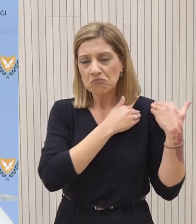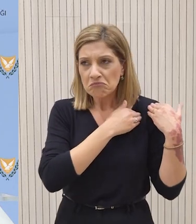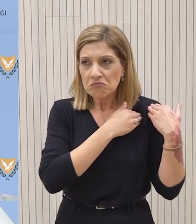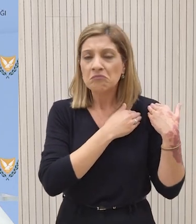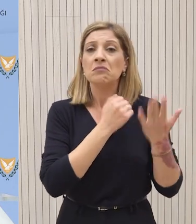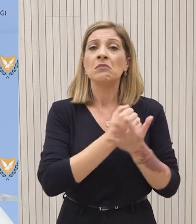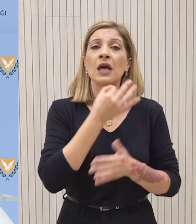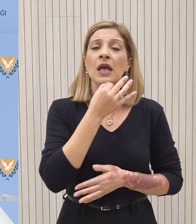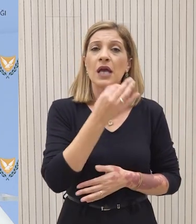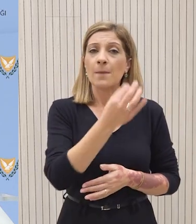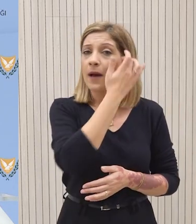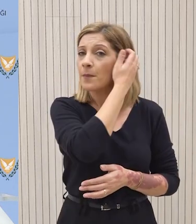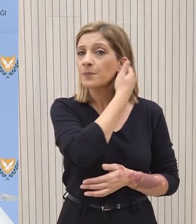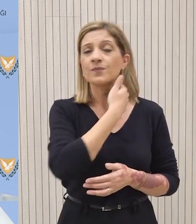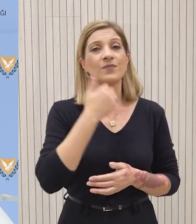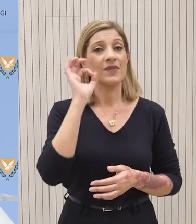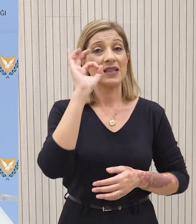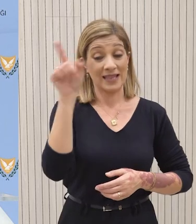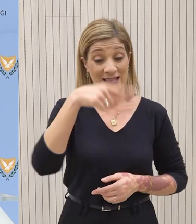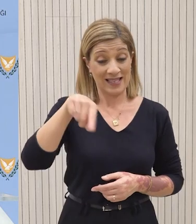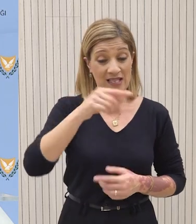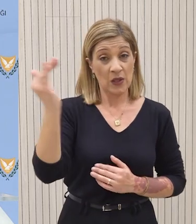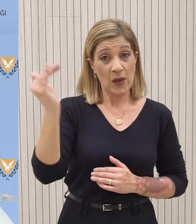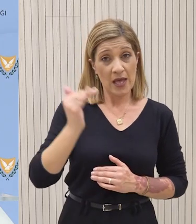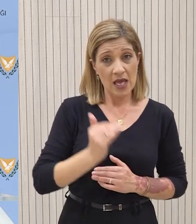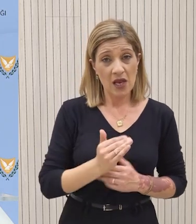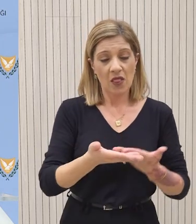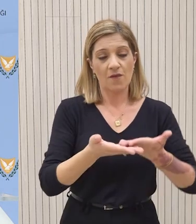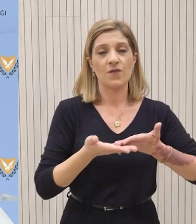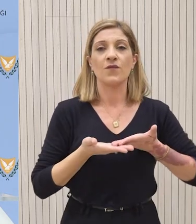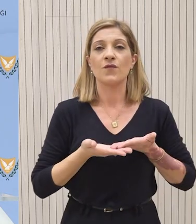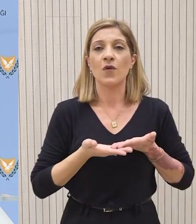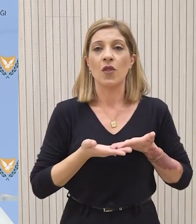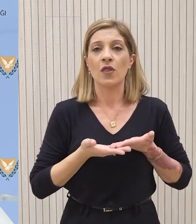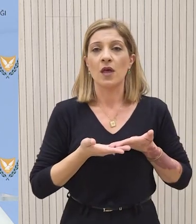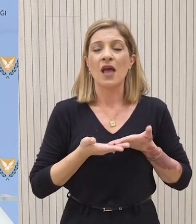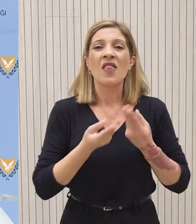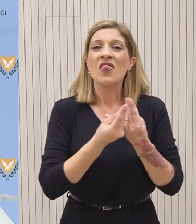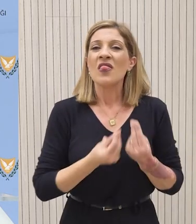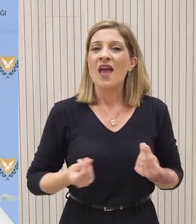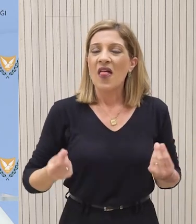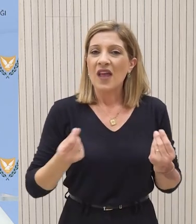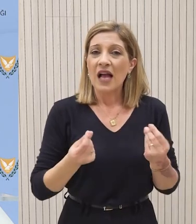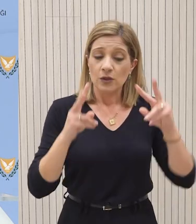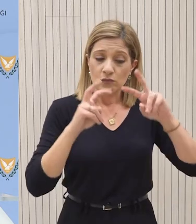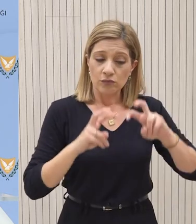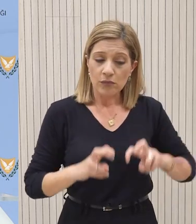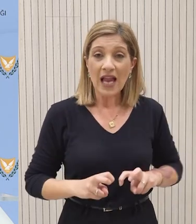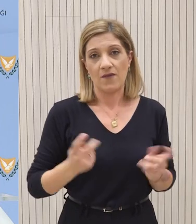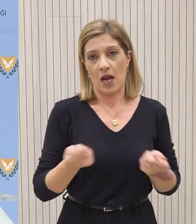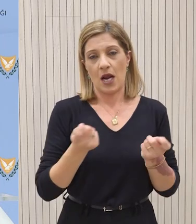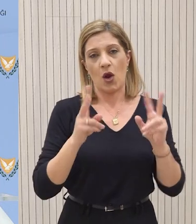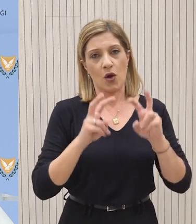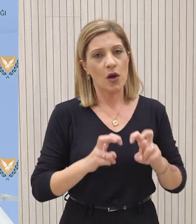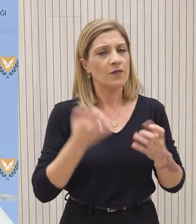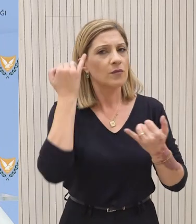Όπως έχουμε πει, η αποστολή τους είναι να συνδράμουν στις διαδικασίες διεξαγωγής αυτών των ερευνών,